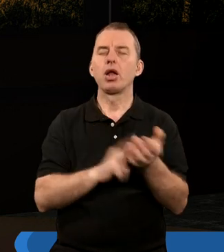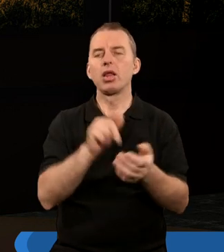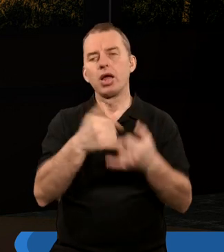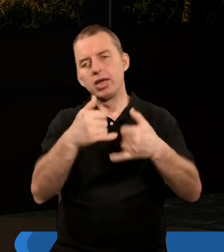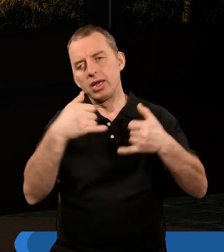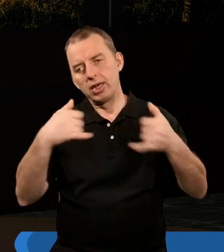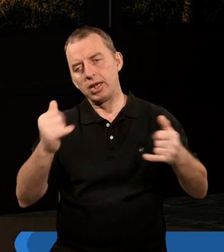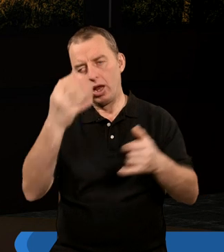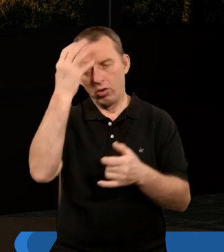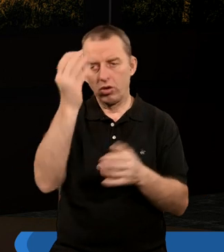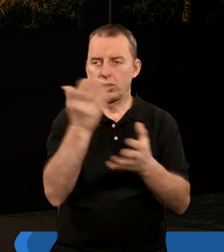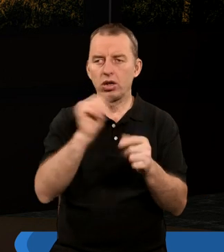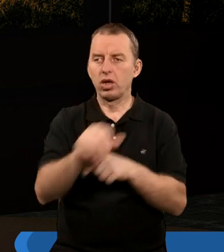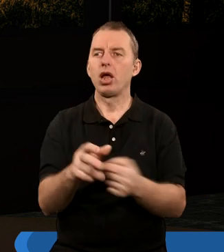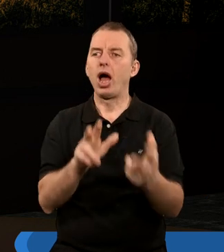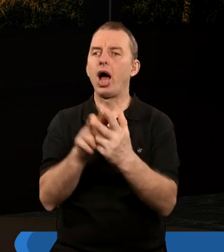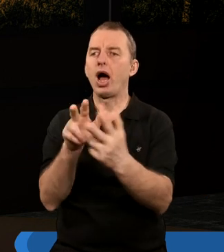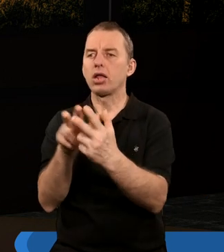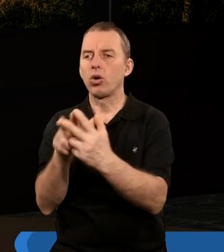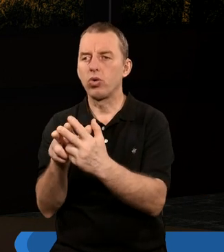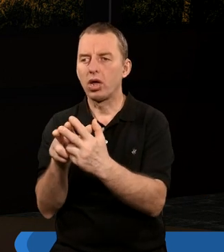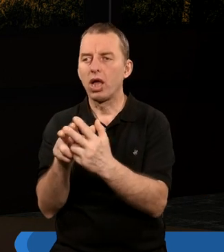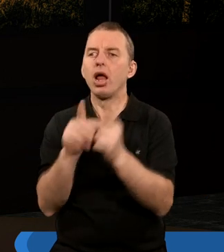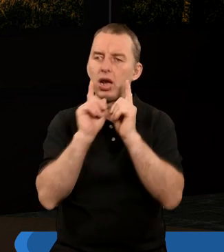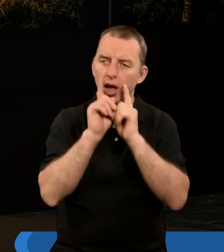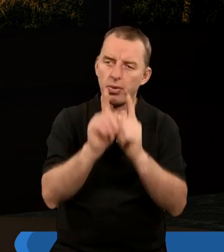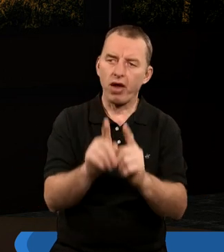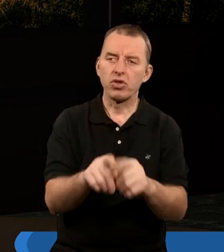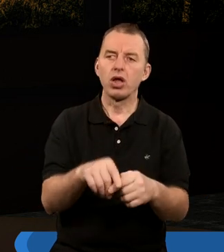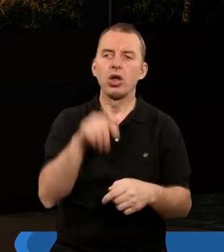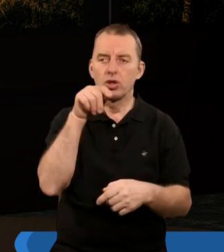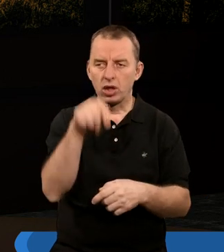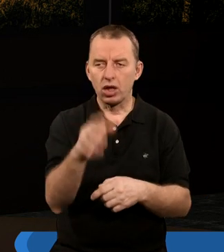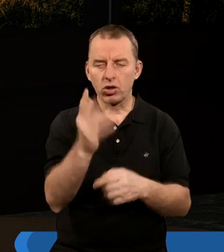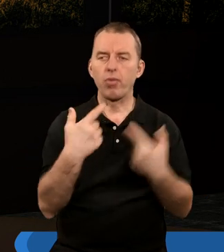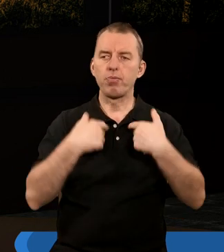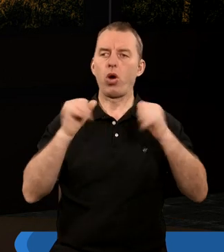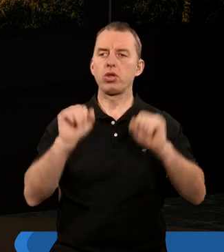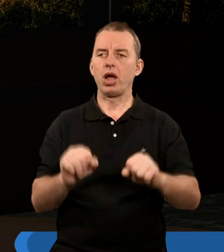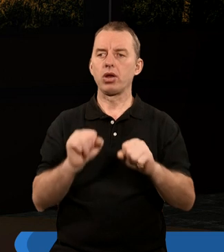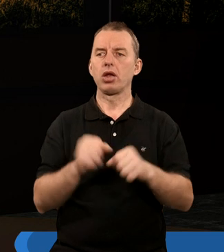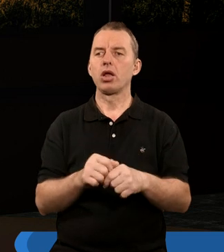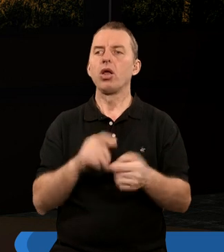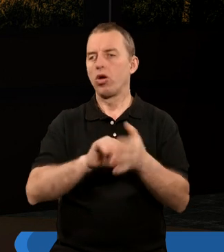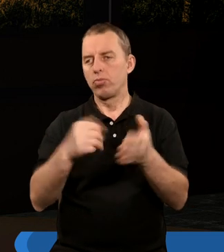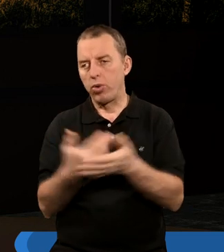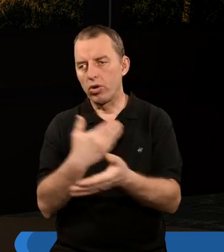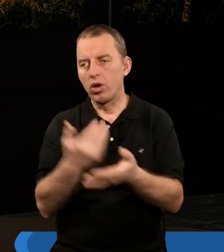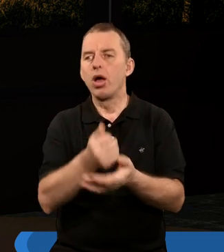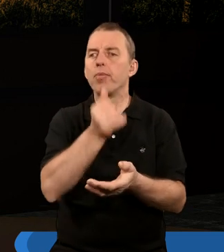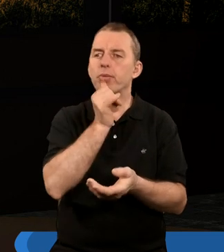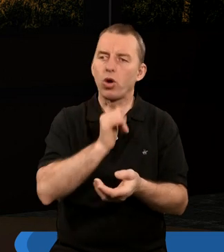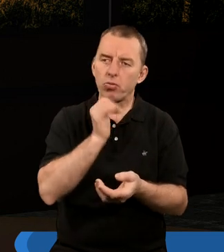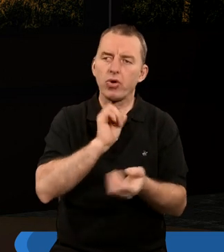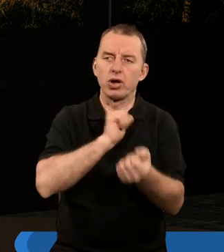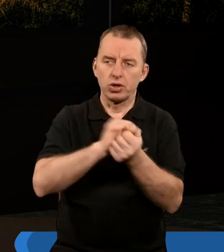królestwa, które po prostu gdzieś nawzajem się atakują, ale tak naprawdę stoi za tym ktoś potężny, kto tak od samego początku próbował